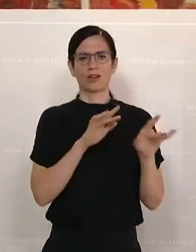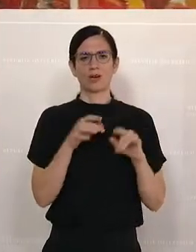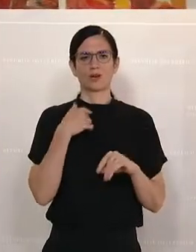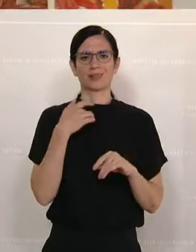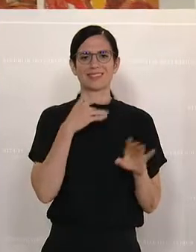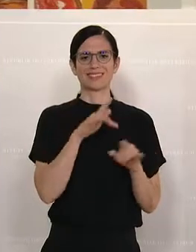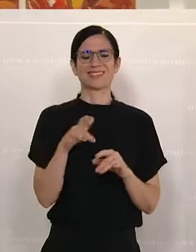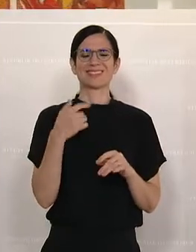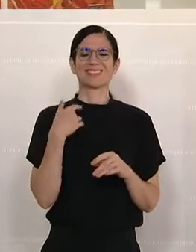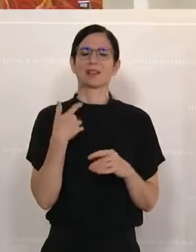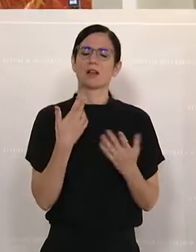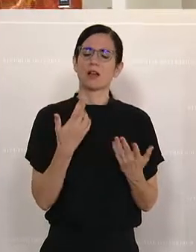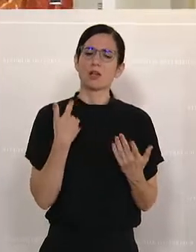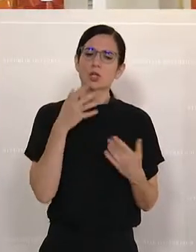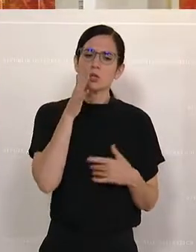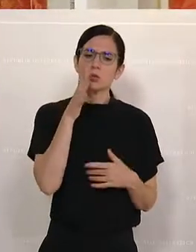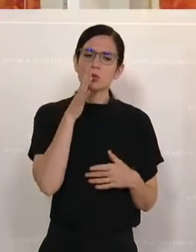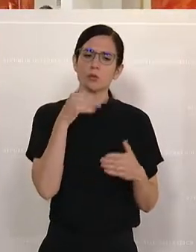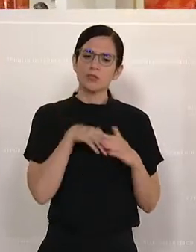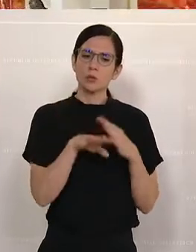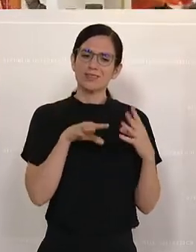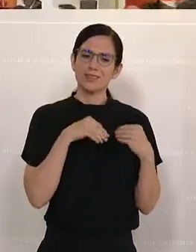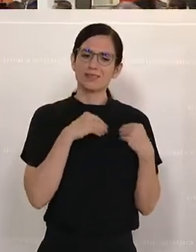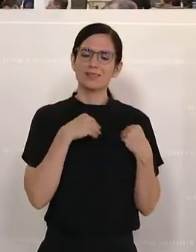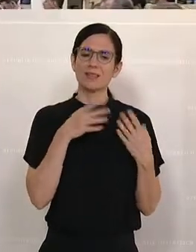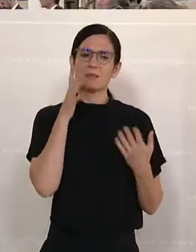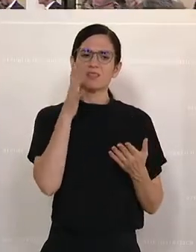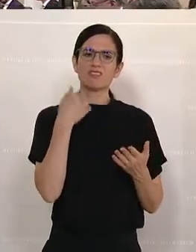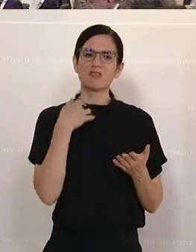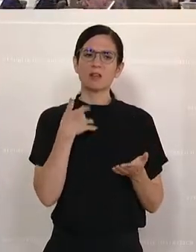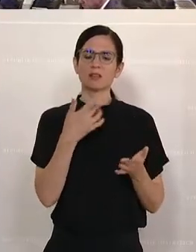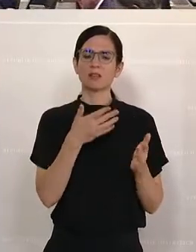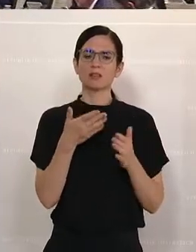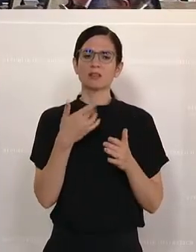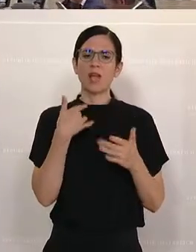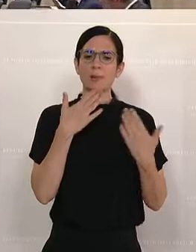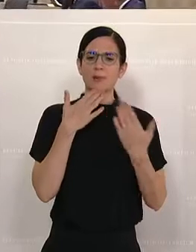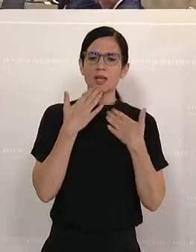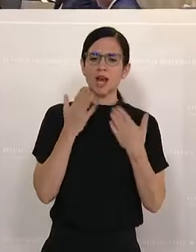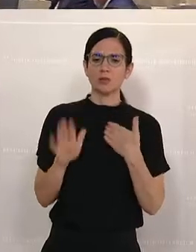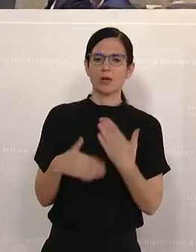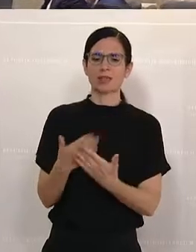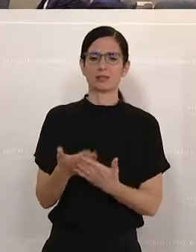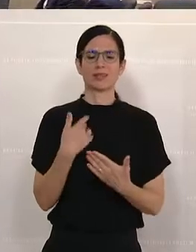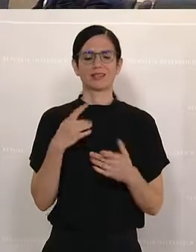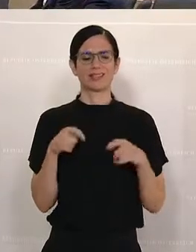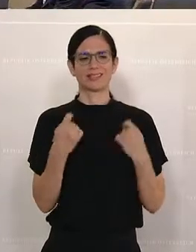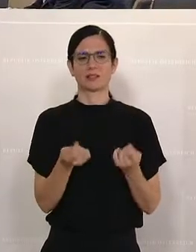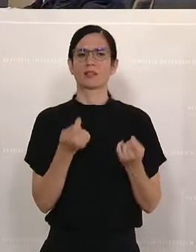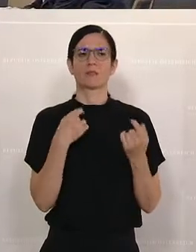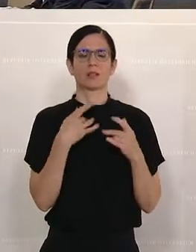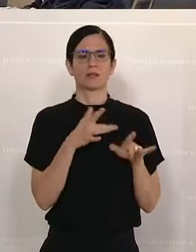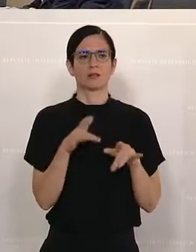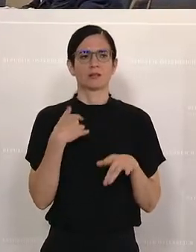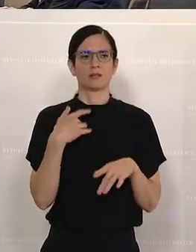in Austria wird zukünftig unsere Unternehmer als zentrale Anlaufstelle zur Beratung dienen. Da ist es dabei ganz wichtig,